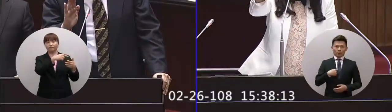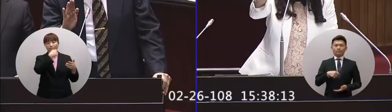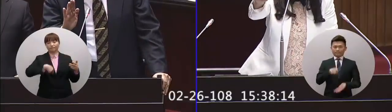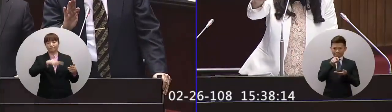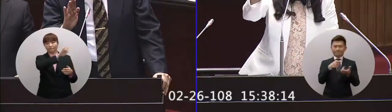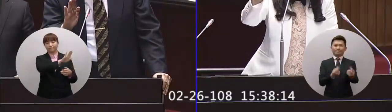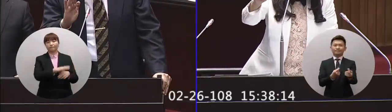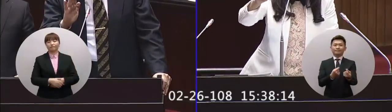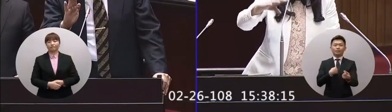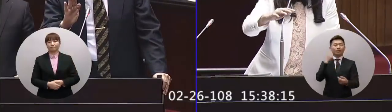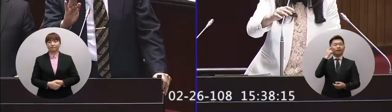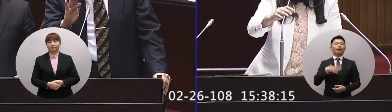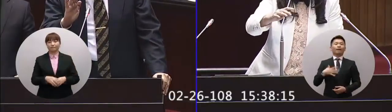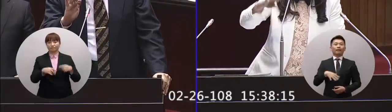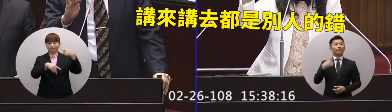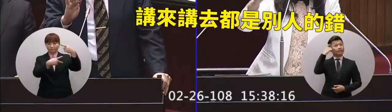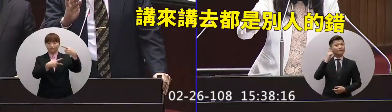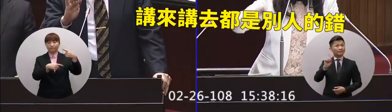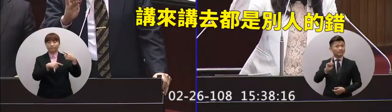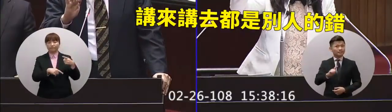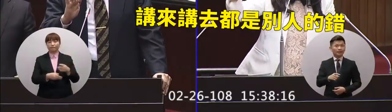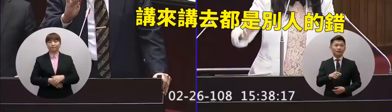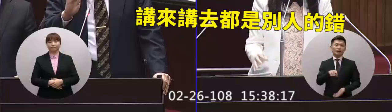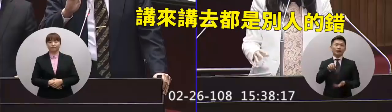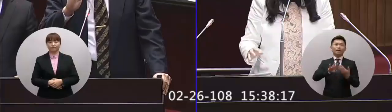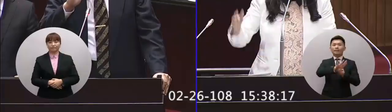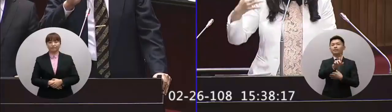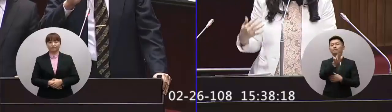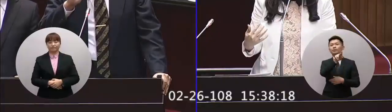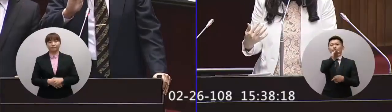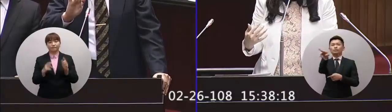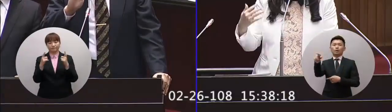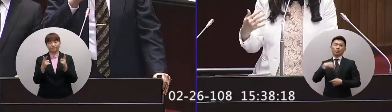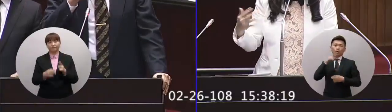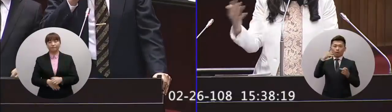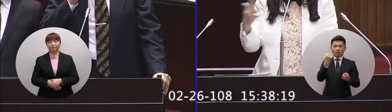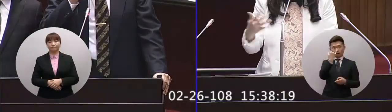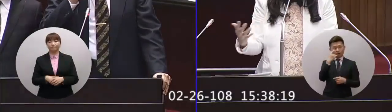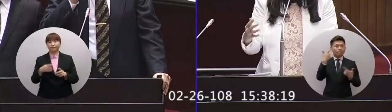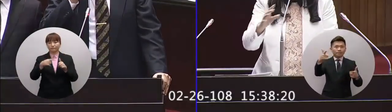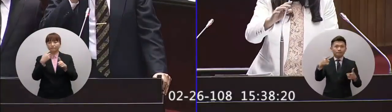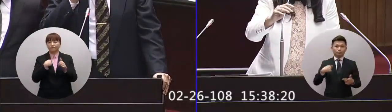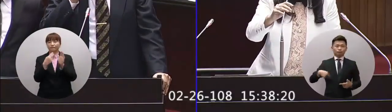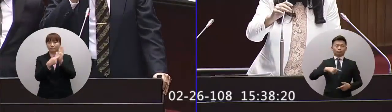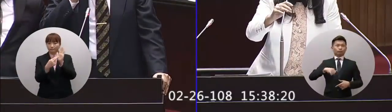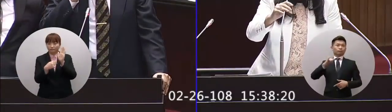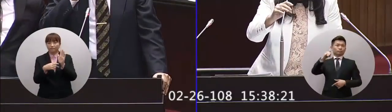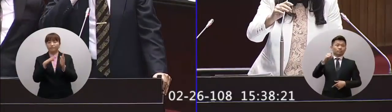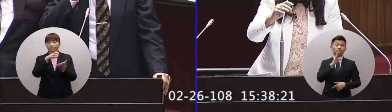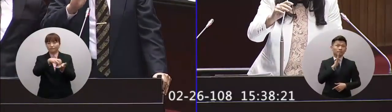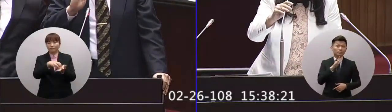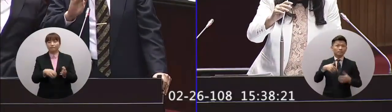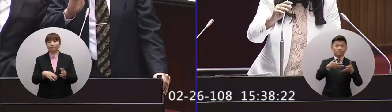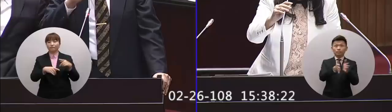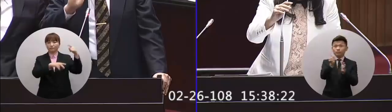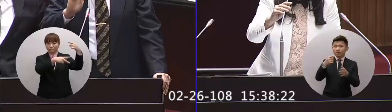要這樣講我明白改變所以就是說講來講去都是別人的錯就對了都不是我們的都不是我們都沒有問題你重要的證據因為